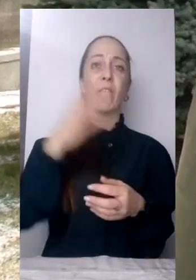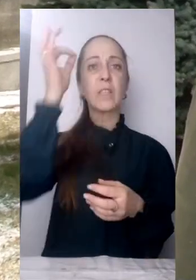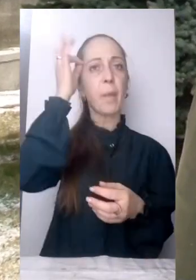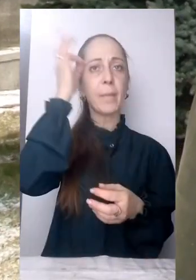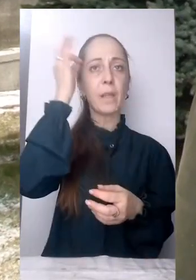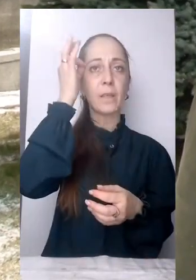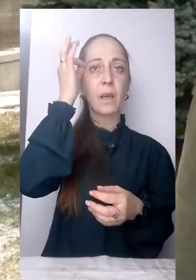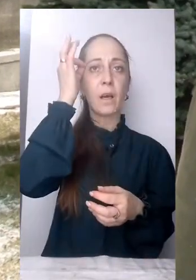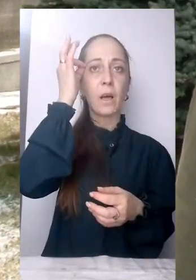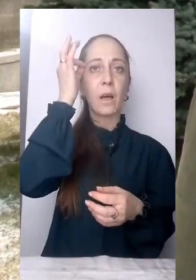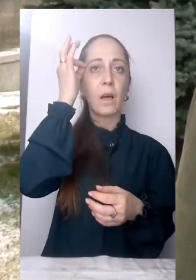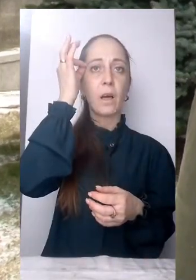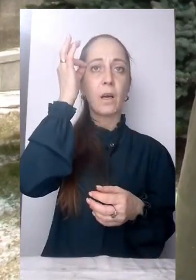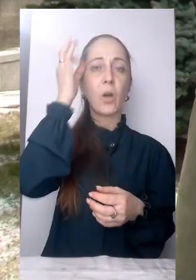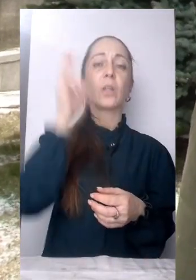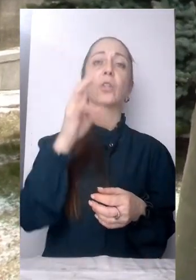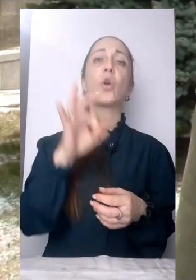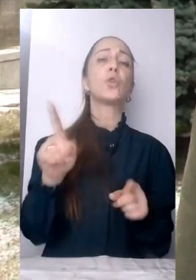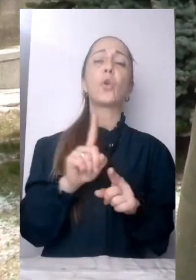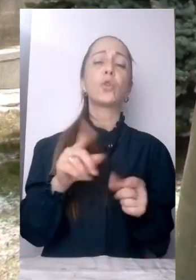Але те, що зараз твориться з нею,